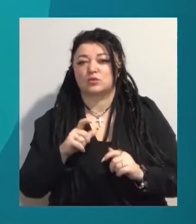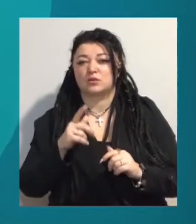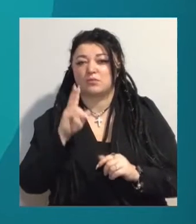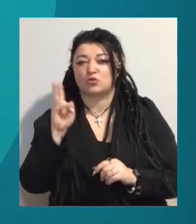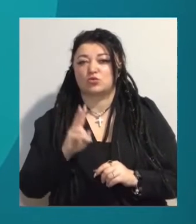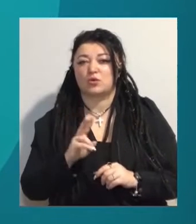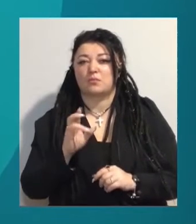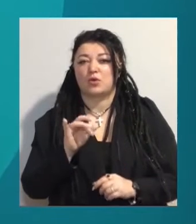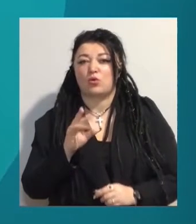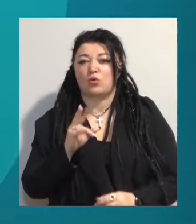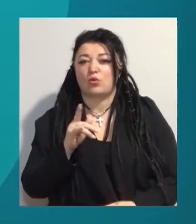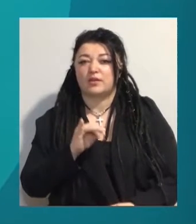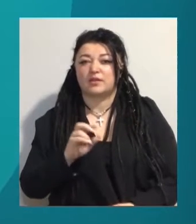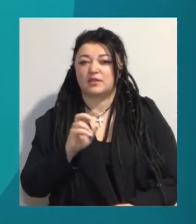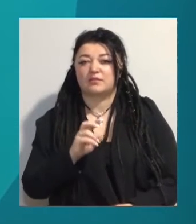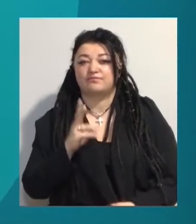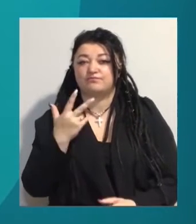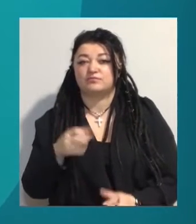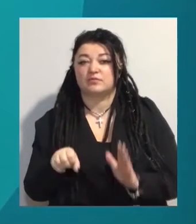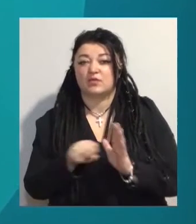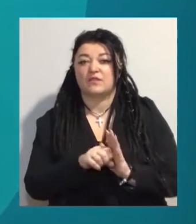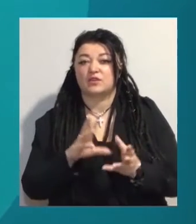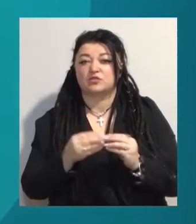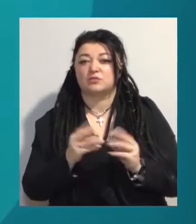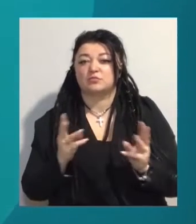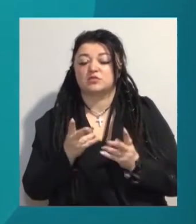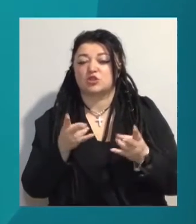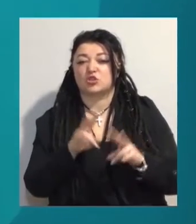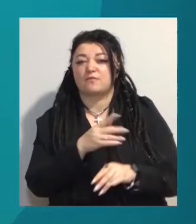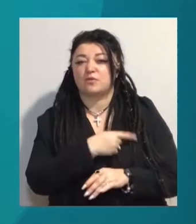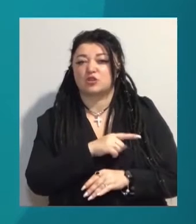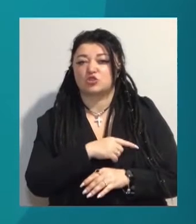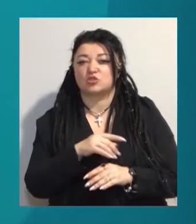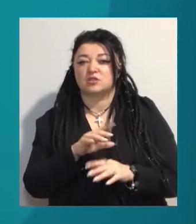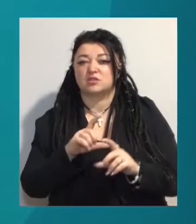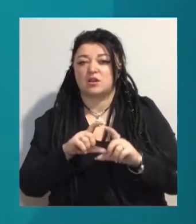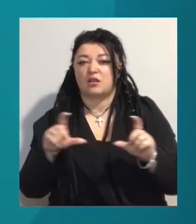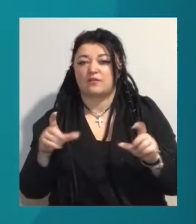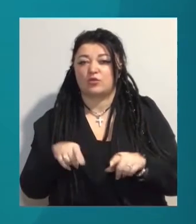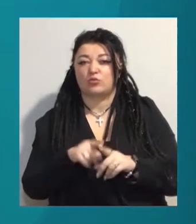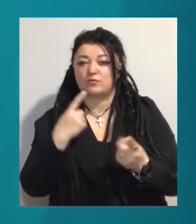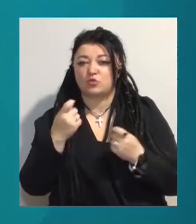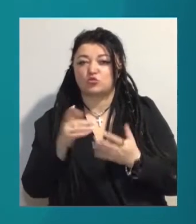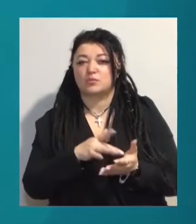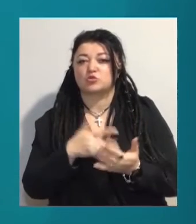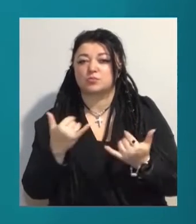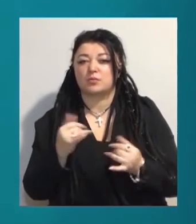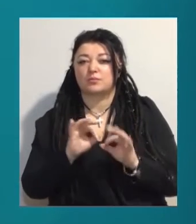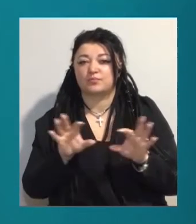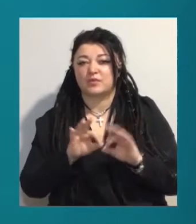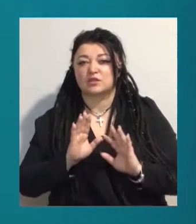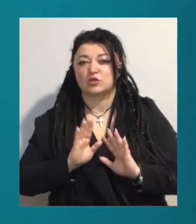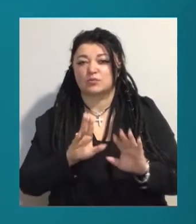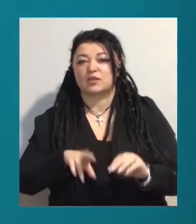Троє травмованих в результаті пожежі залишаються у медичних закладах. Таку інформацію журналістам Суспільного повідомила заступниця директора